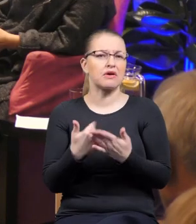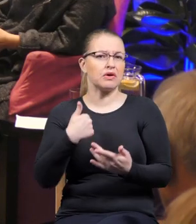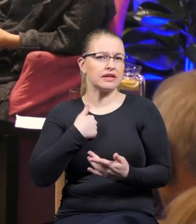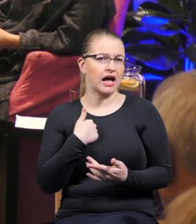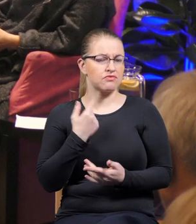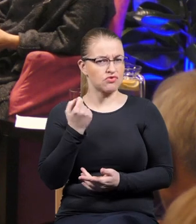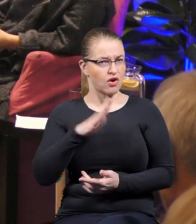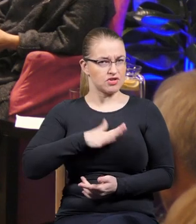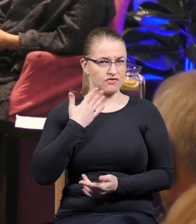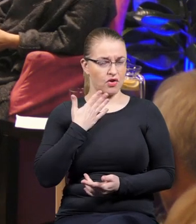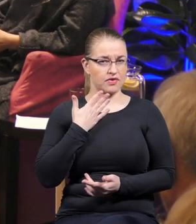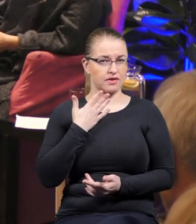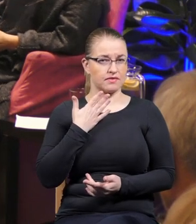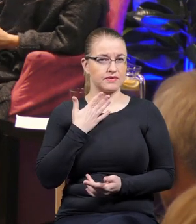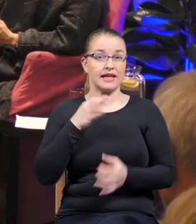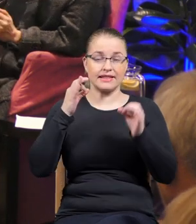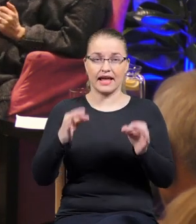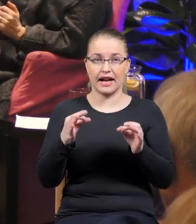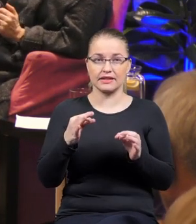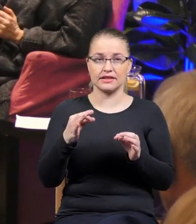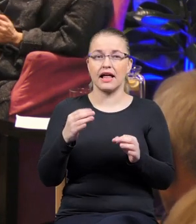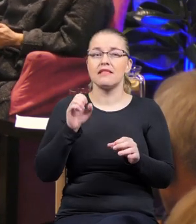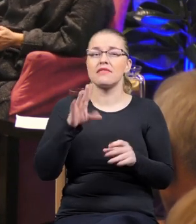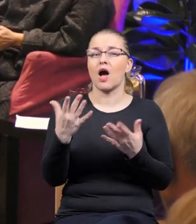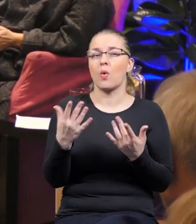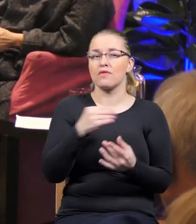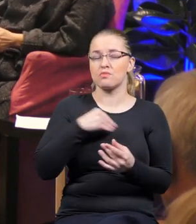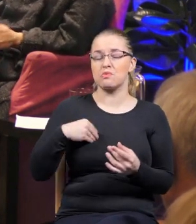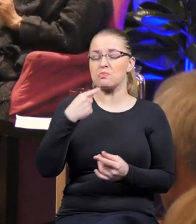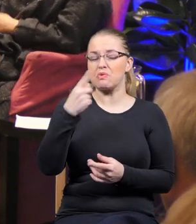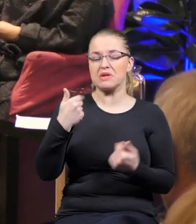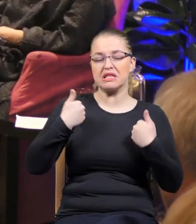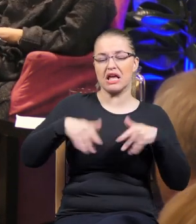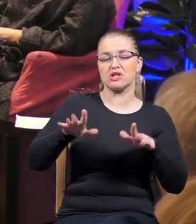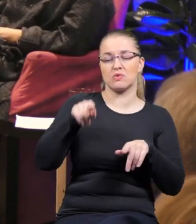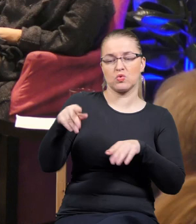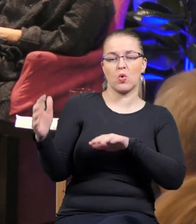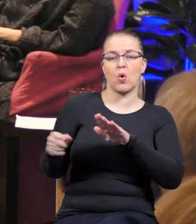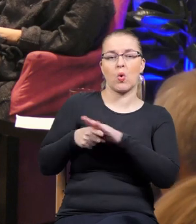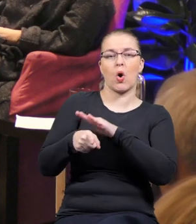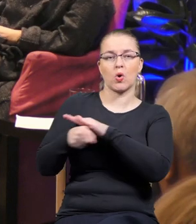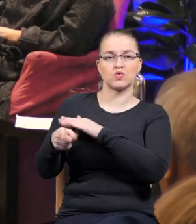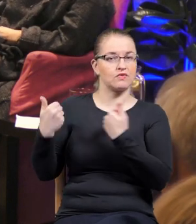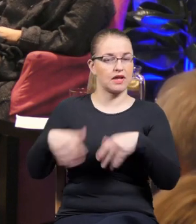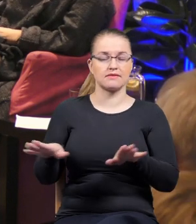trochę zdziwiony, że teraz tak łatwo Polakom powiedzieć nie chcemy u siebie uchodźców.